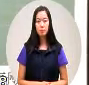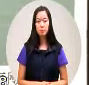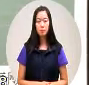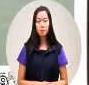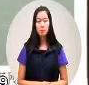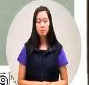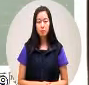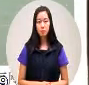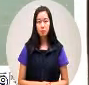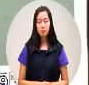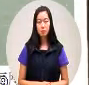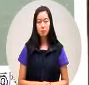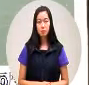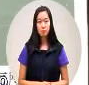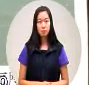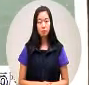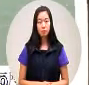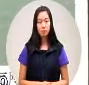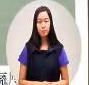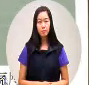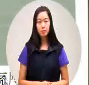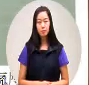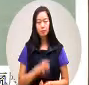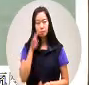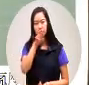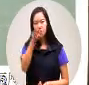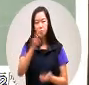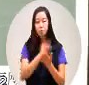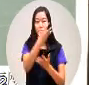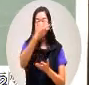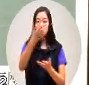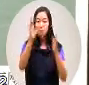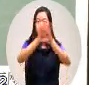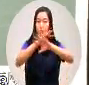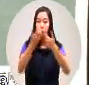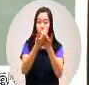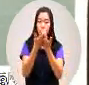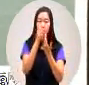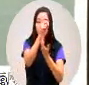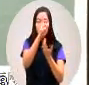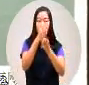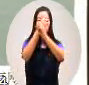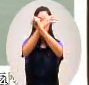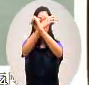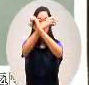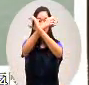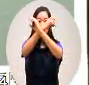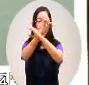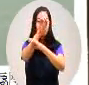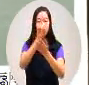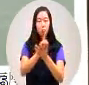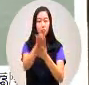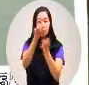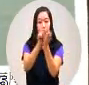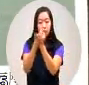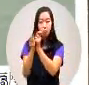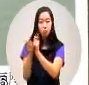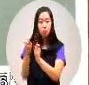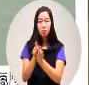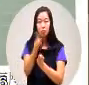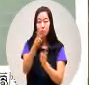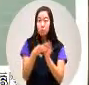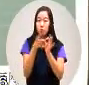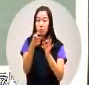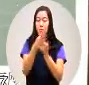完全哦完全都是他还有八八夜市还有一个红绿灯哦这个红绿灯那里因为你